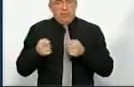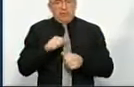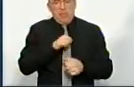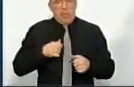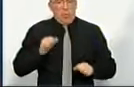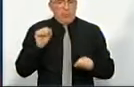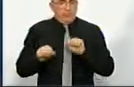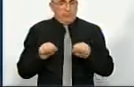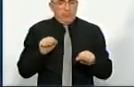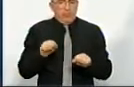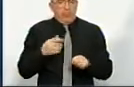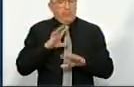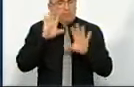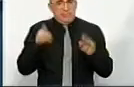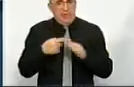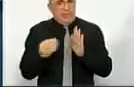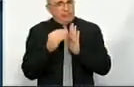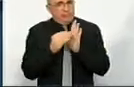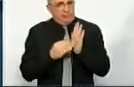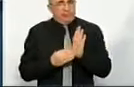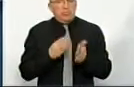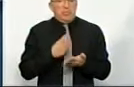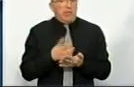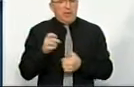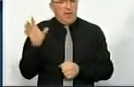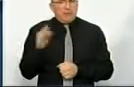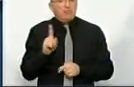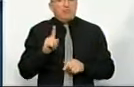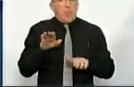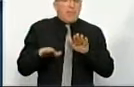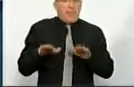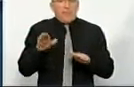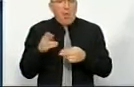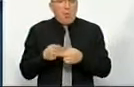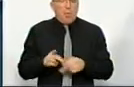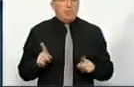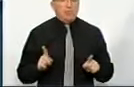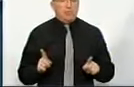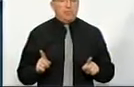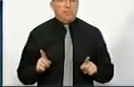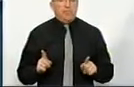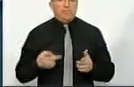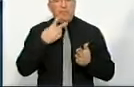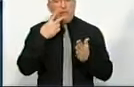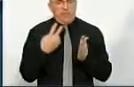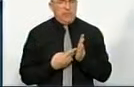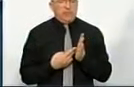наразі. І чи все там прописано? Не все. Що не вирегульовано? Такі питання. Дивіться.